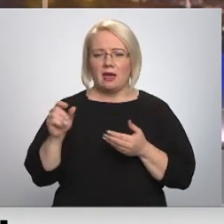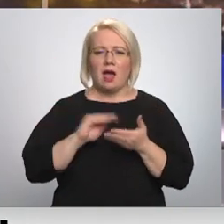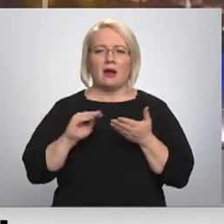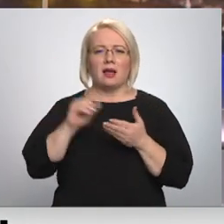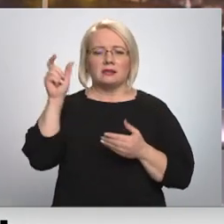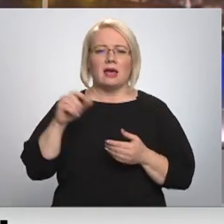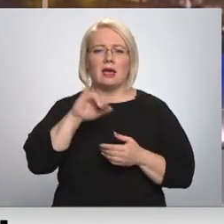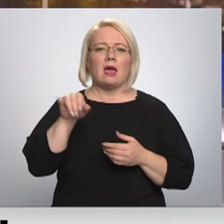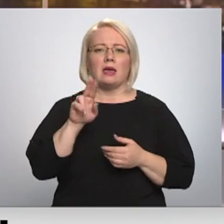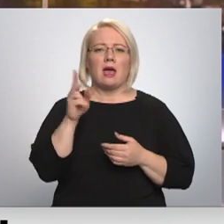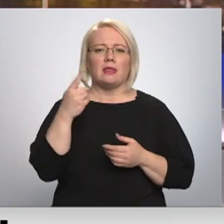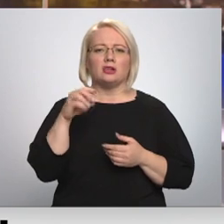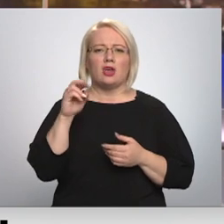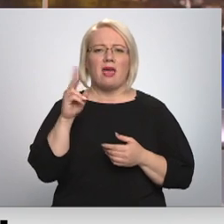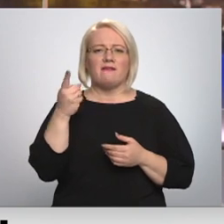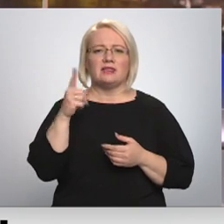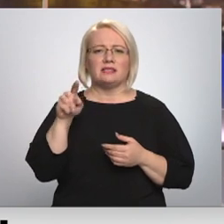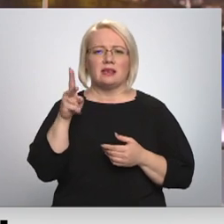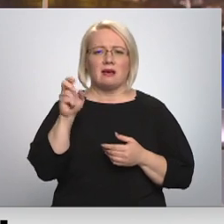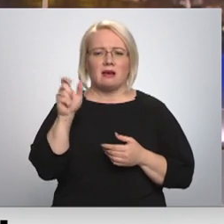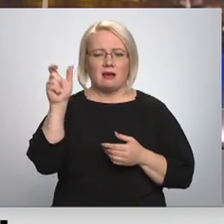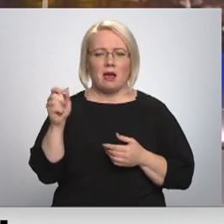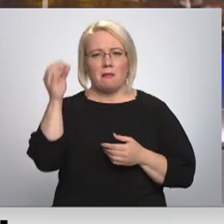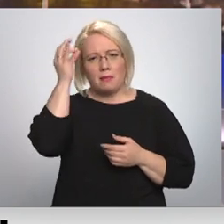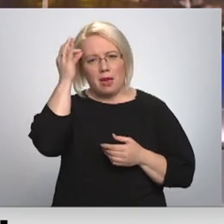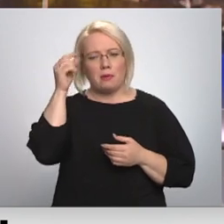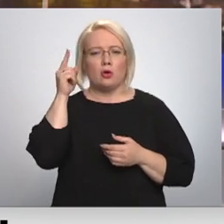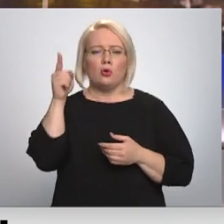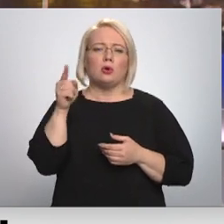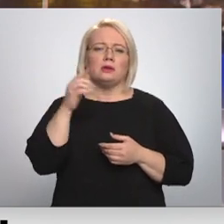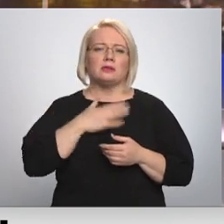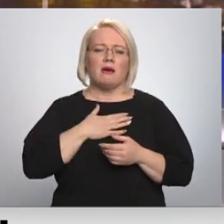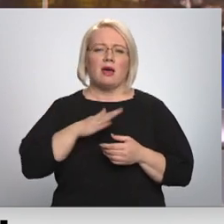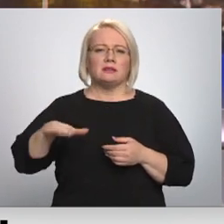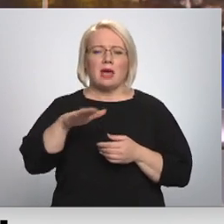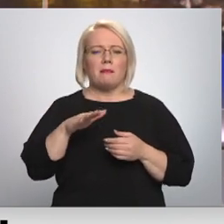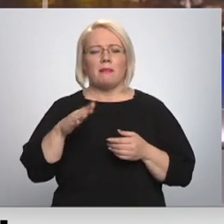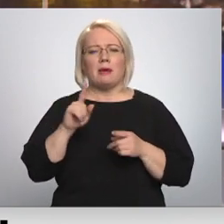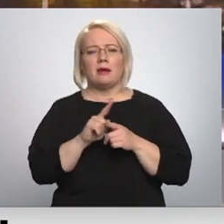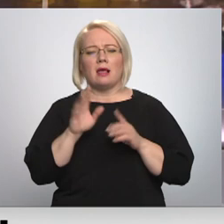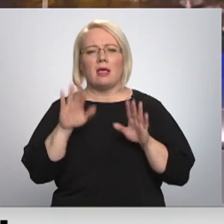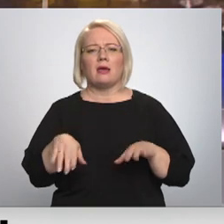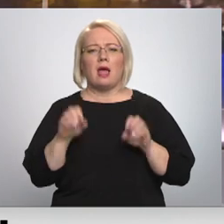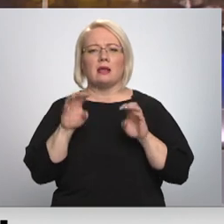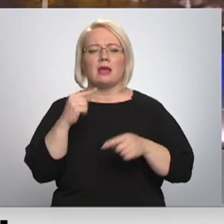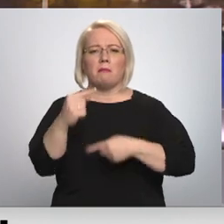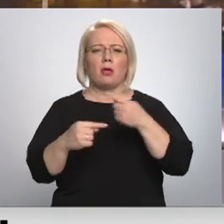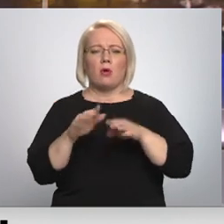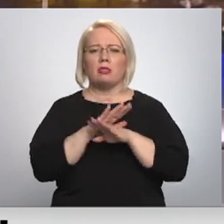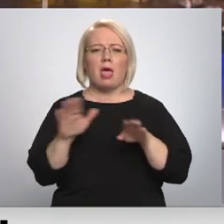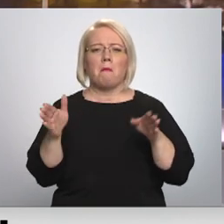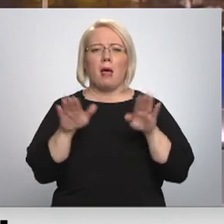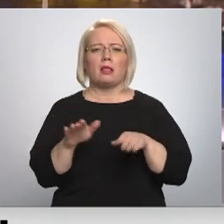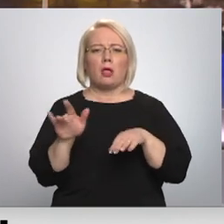piemiņu nīgrandes pagastīdzīvotāja tur lielā cieņā un rūpējas, lai atstātais mantojums nepārklātos ar putekļu kārtu.